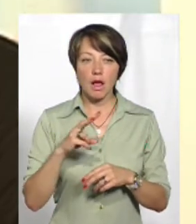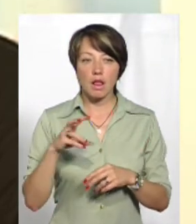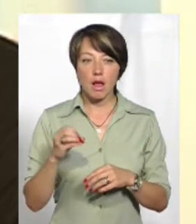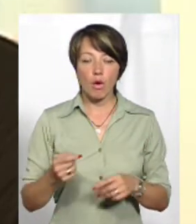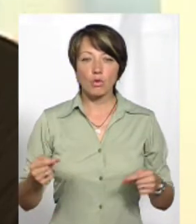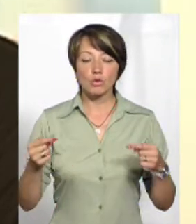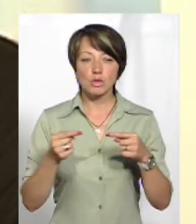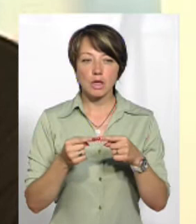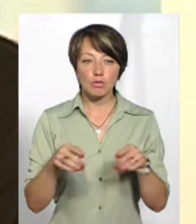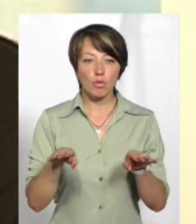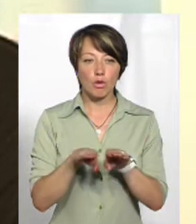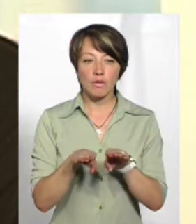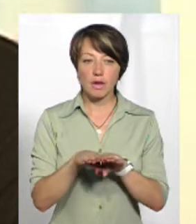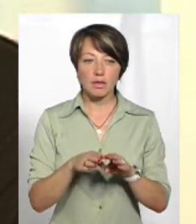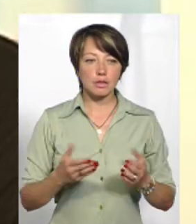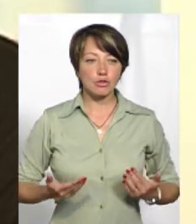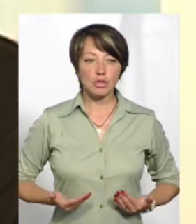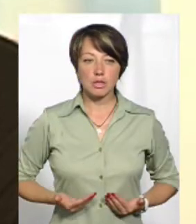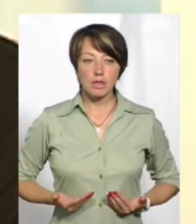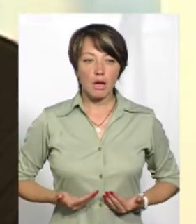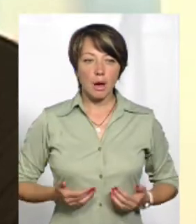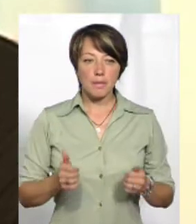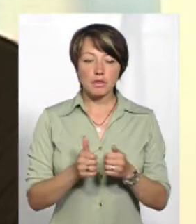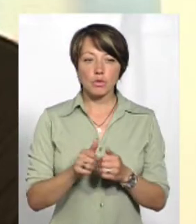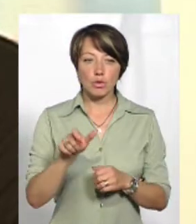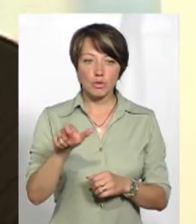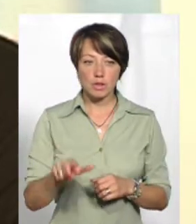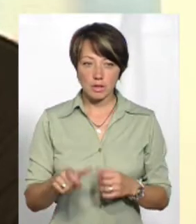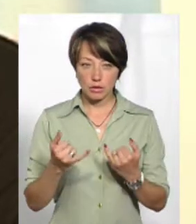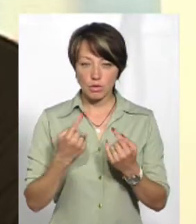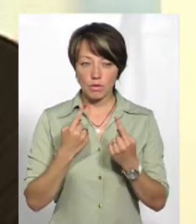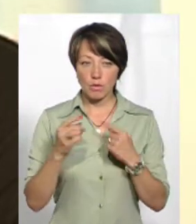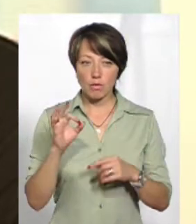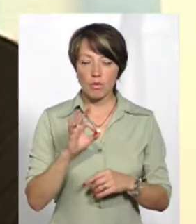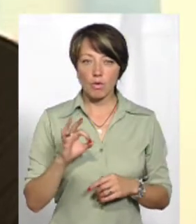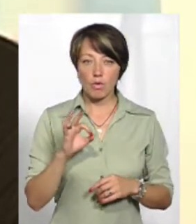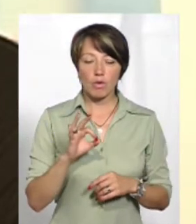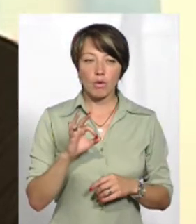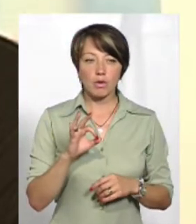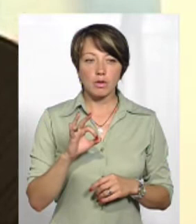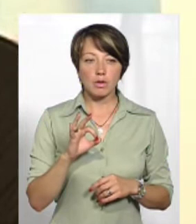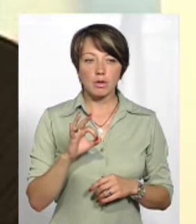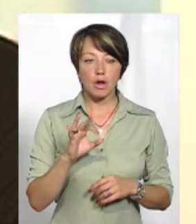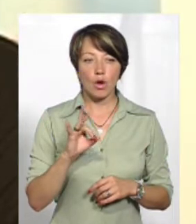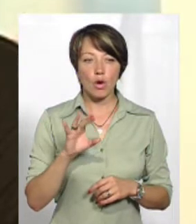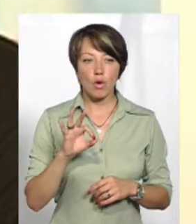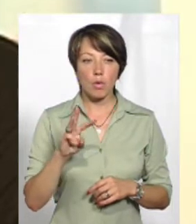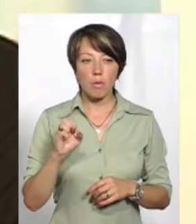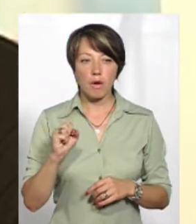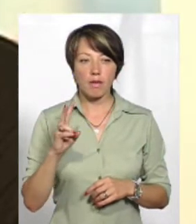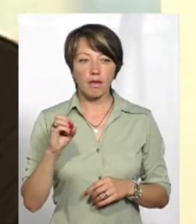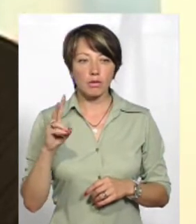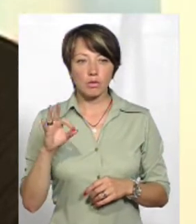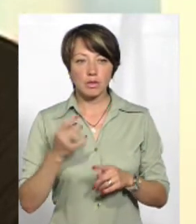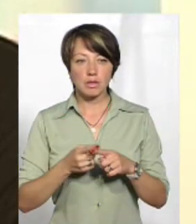Але однозначно порівняти життя близької людини, от ми тільки що говорили про Олександра Романенка, це